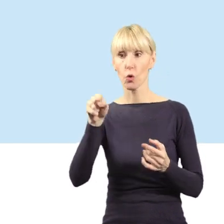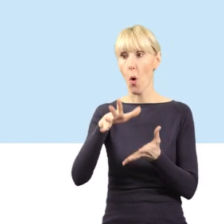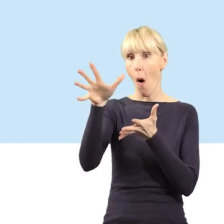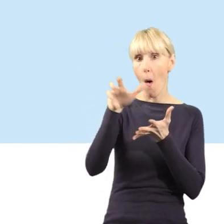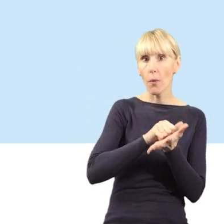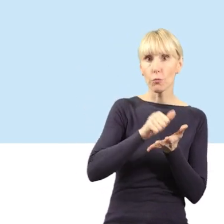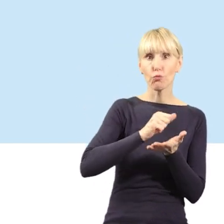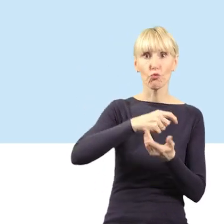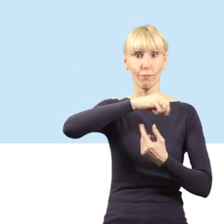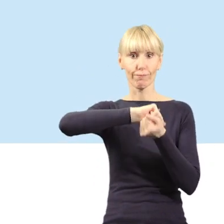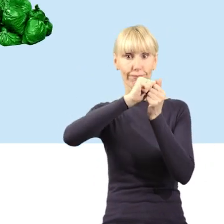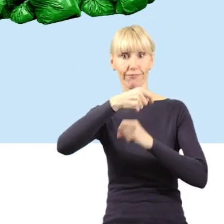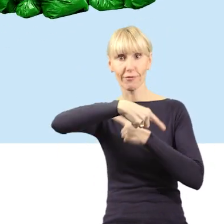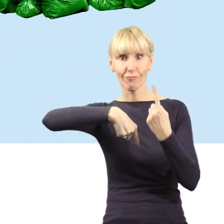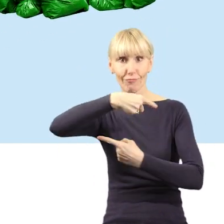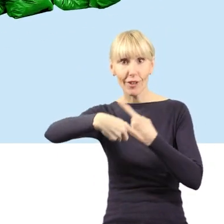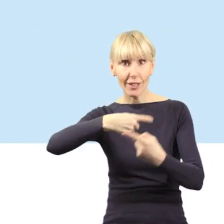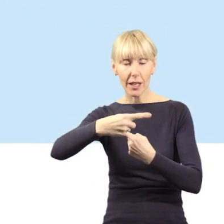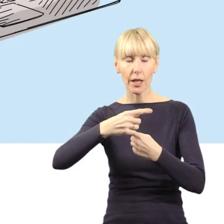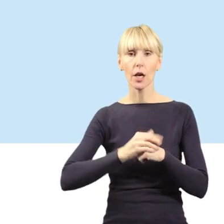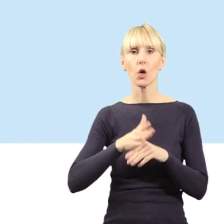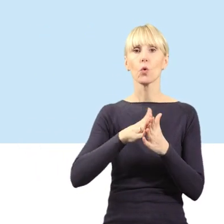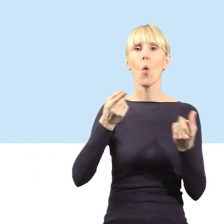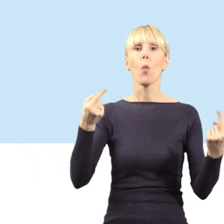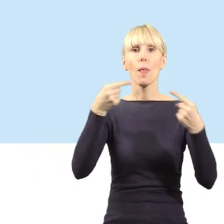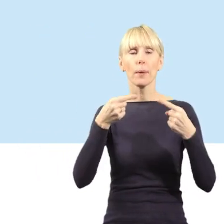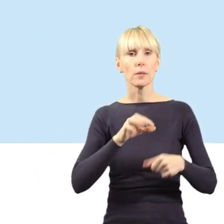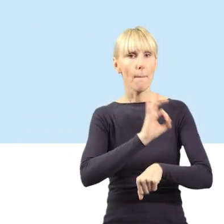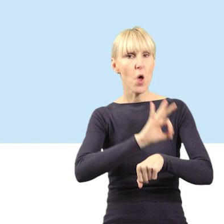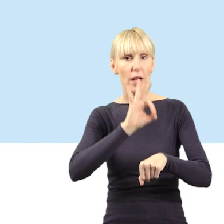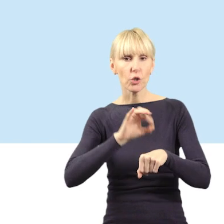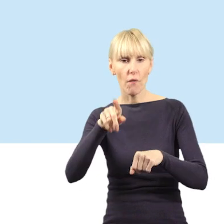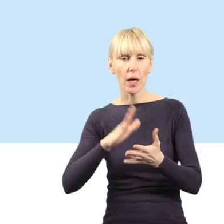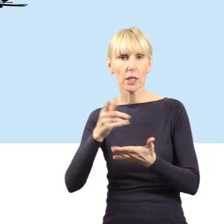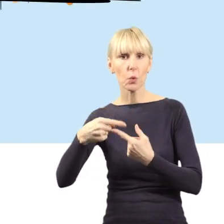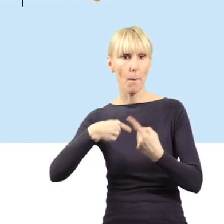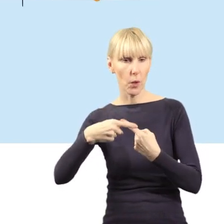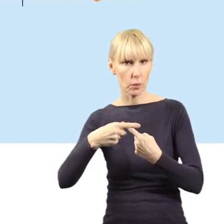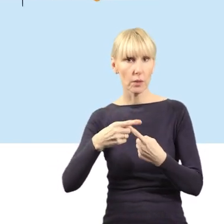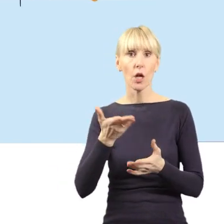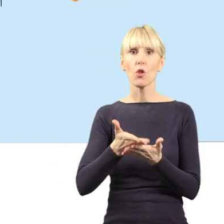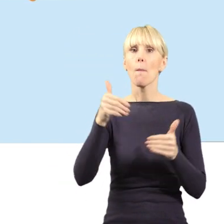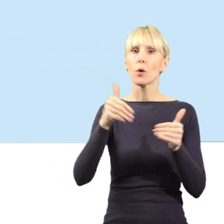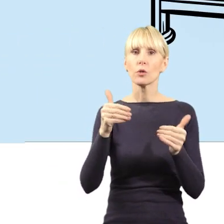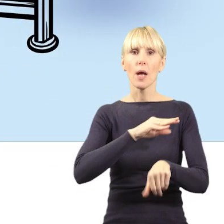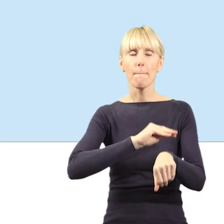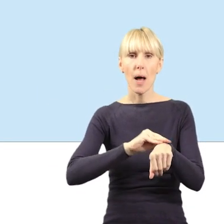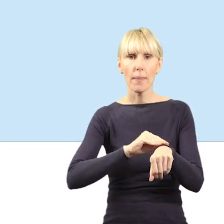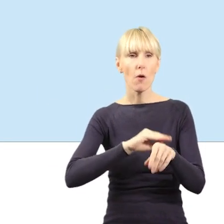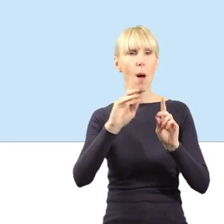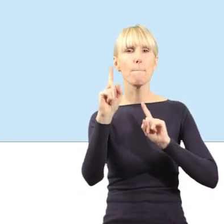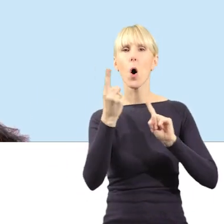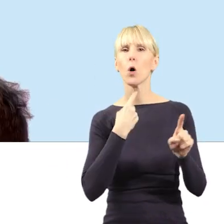potencjalne surowce wtórne. Proces recyklingu i odpowiednie projektowanie produktów pozwala firmom używać materiałów